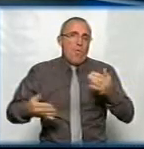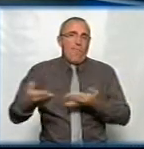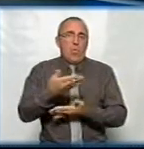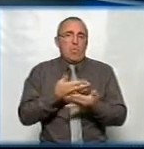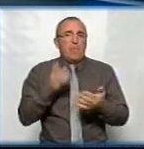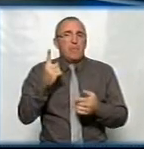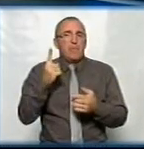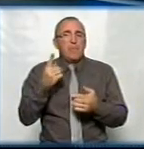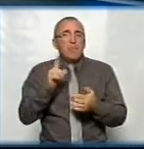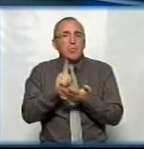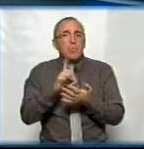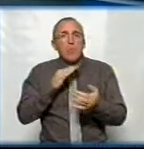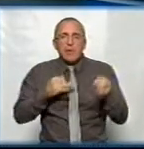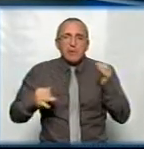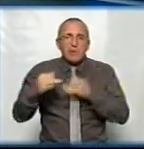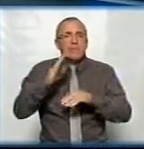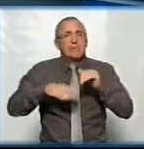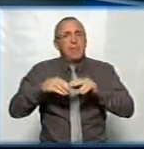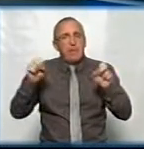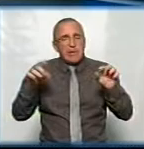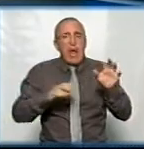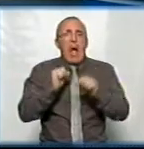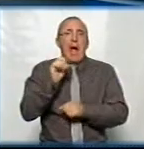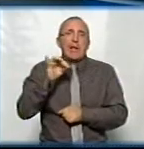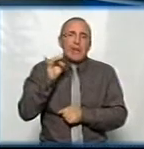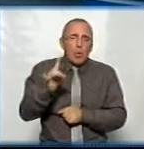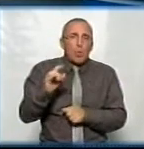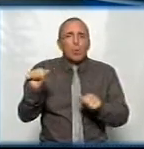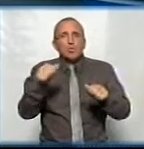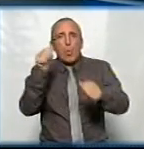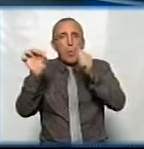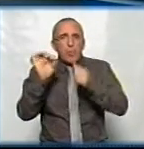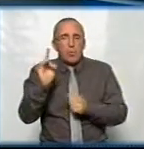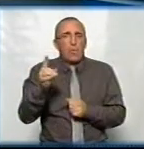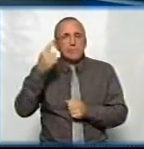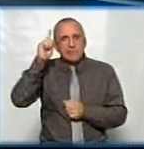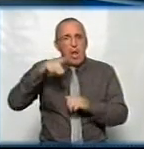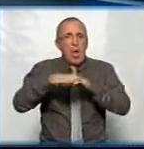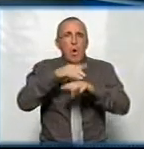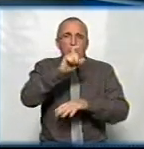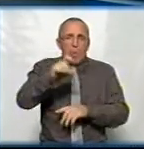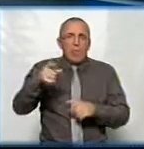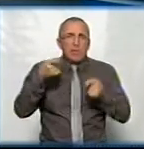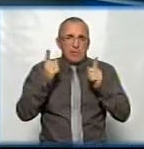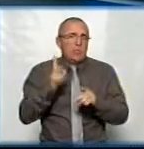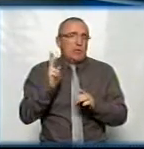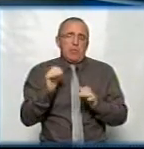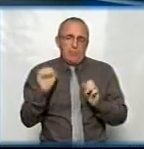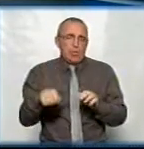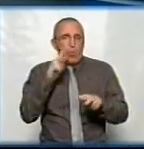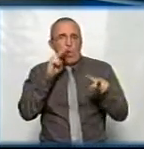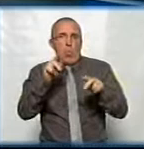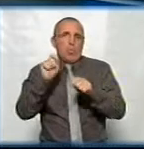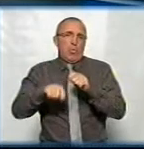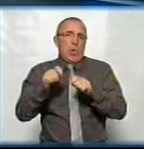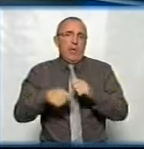так. Прежде всего, щоб це обсуждали і спеціалісти, і архітекторы, скульптори, щоб об цьому знала громада. Дійсно, тільки так можна контролювати.